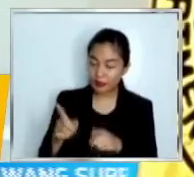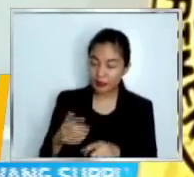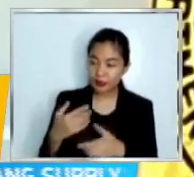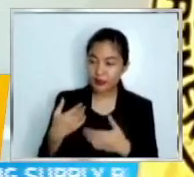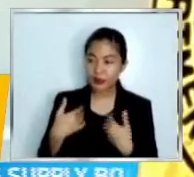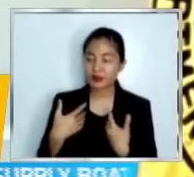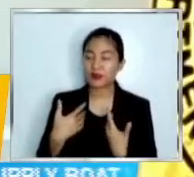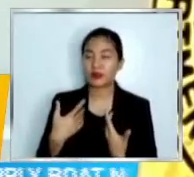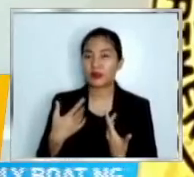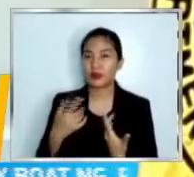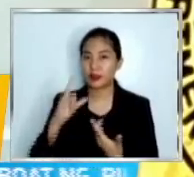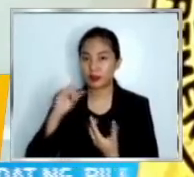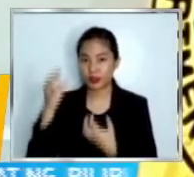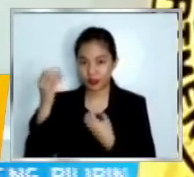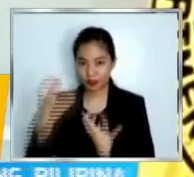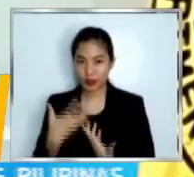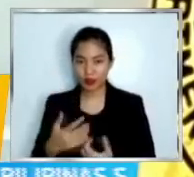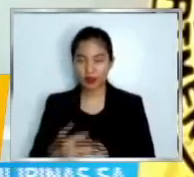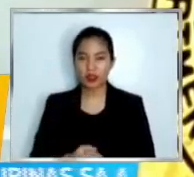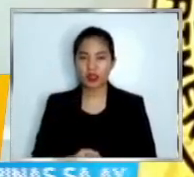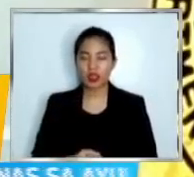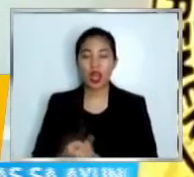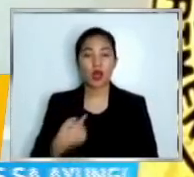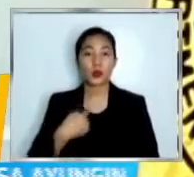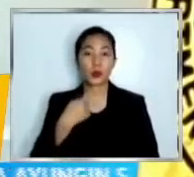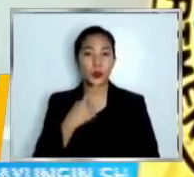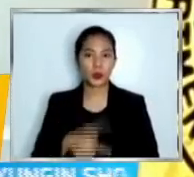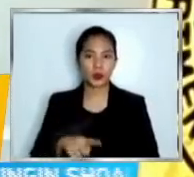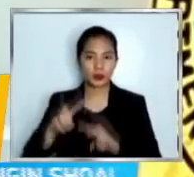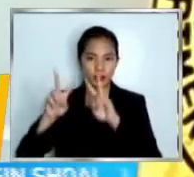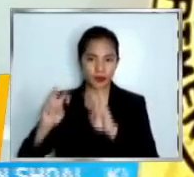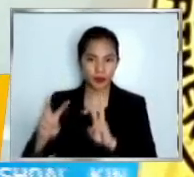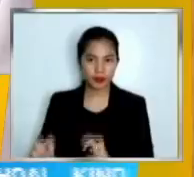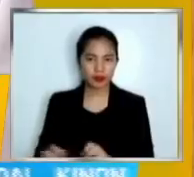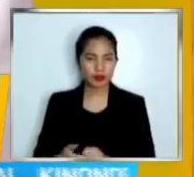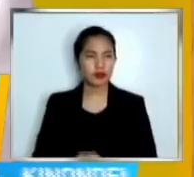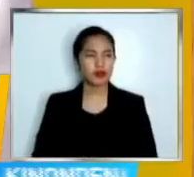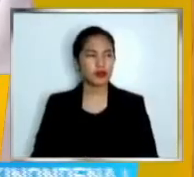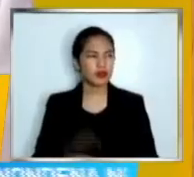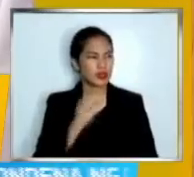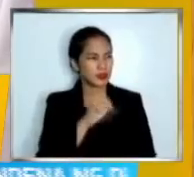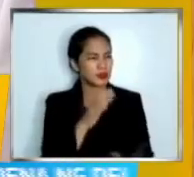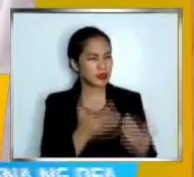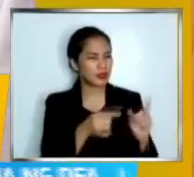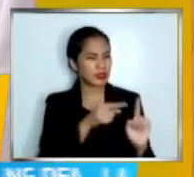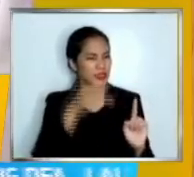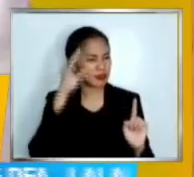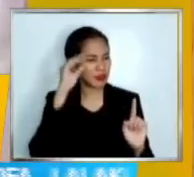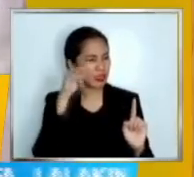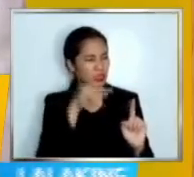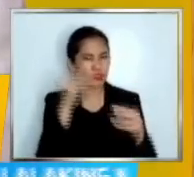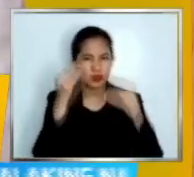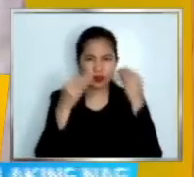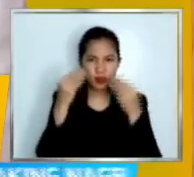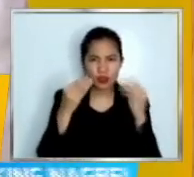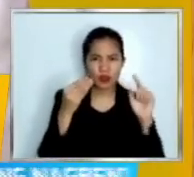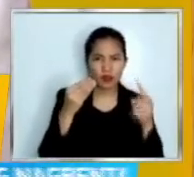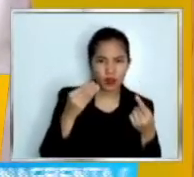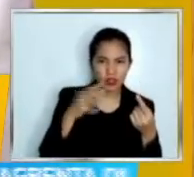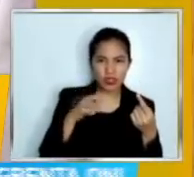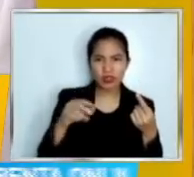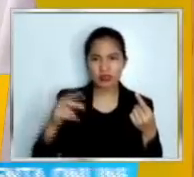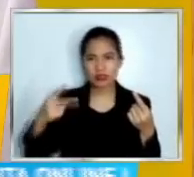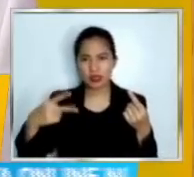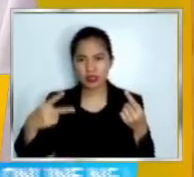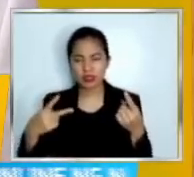sa akin ngayon araw, pa-investigahan natin gano'n. Opo, parang nalituhu yata siya doon sa first dose at doon sa linya ng second dose